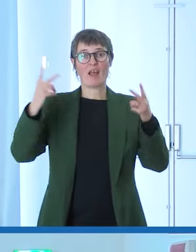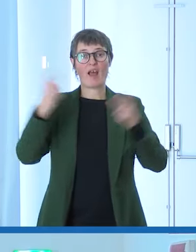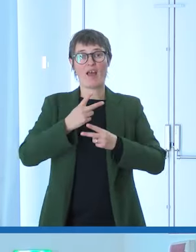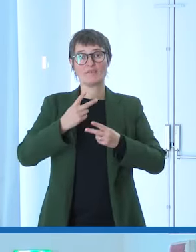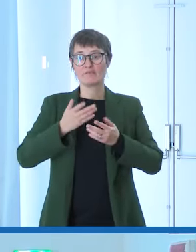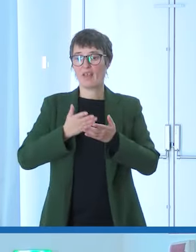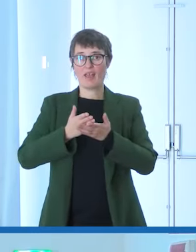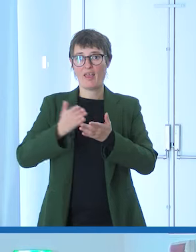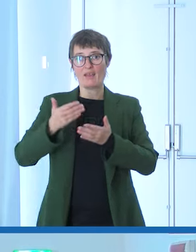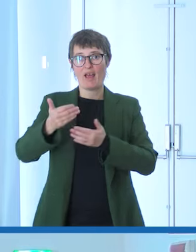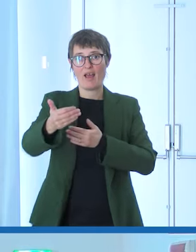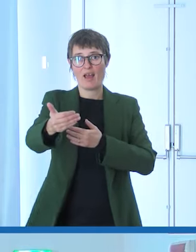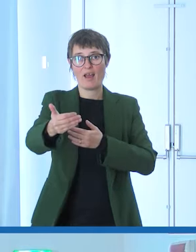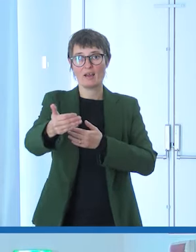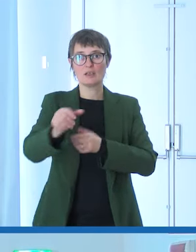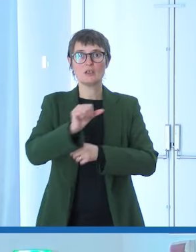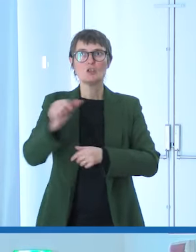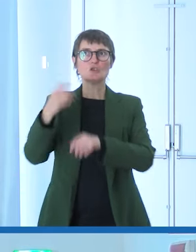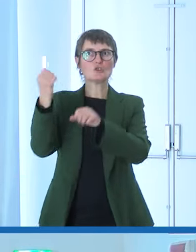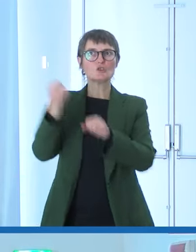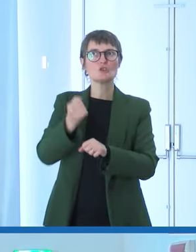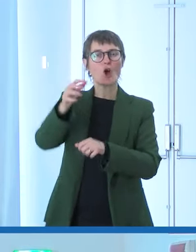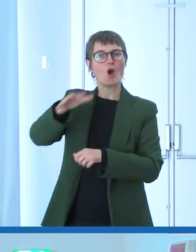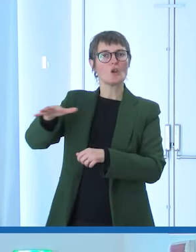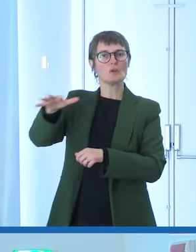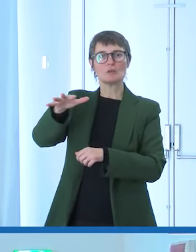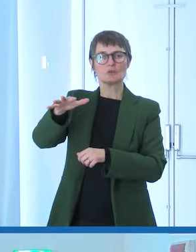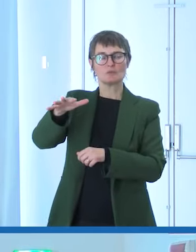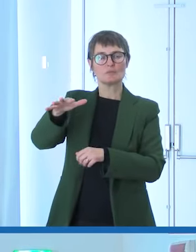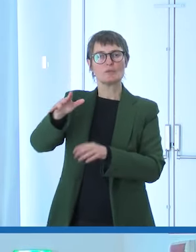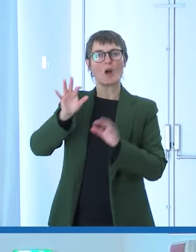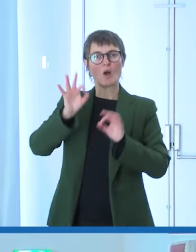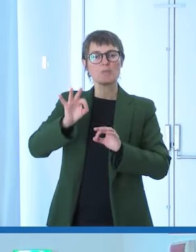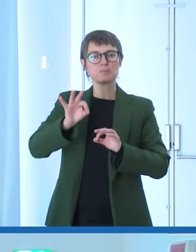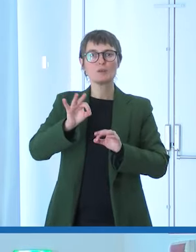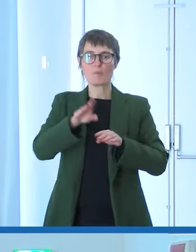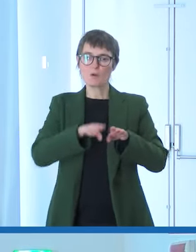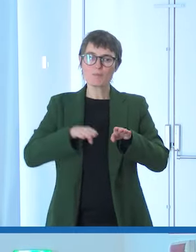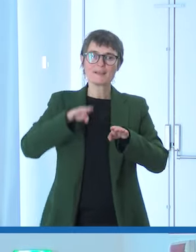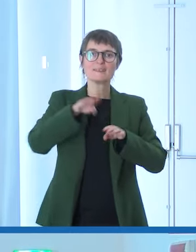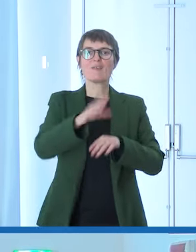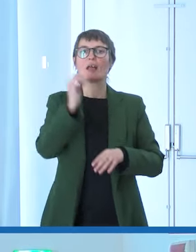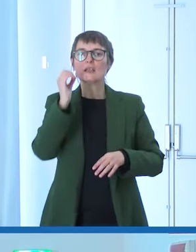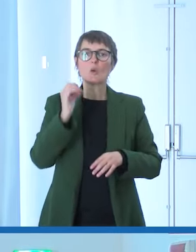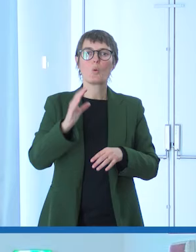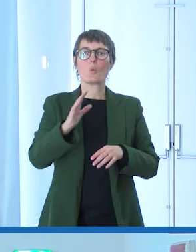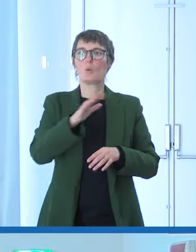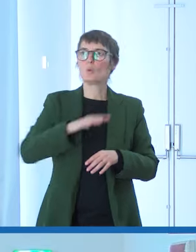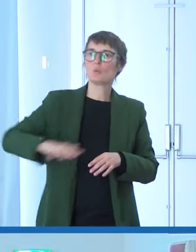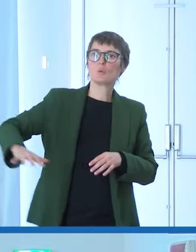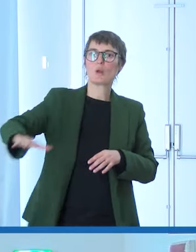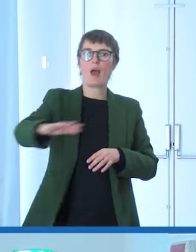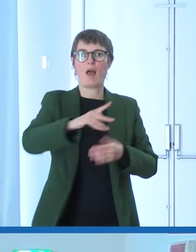riguarda soltanto le istituzioni, riguarda un passaggio culturale che dobbiamo promuovere in tutta la società.